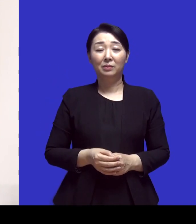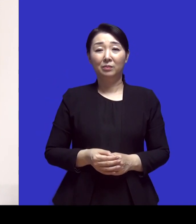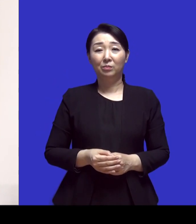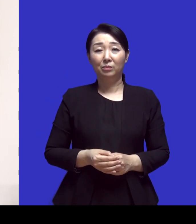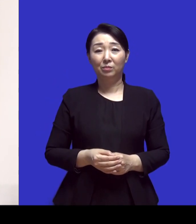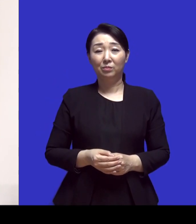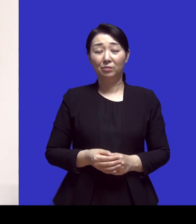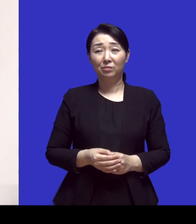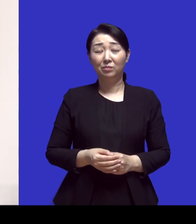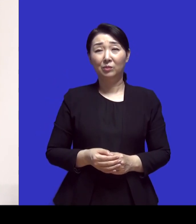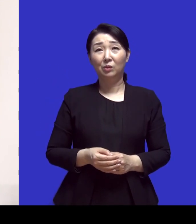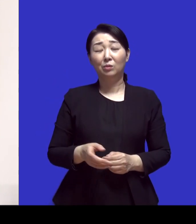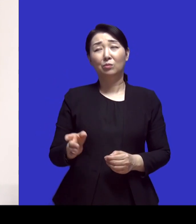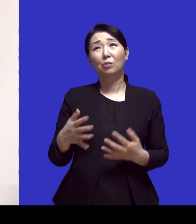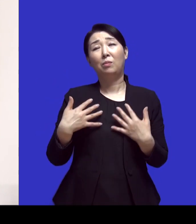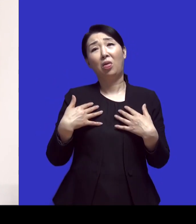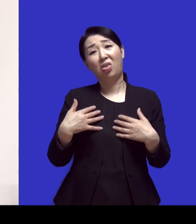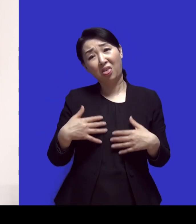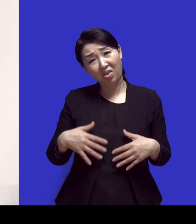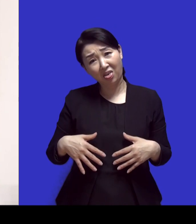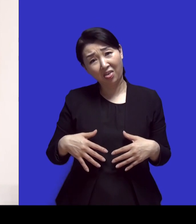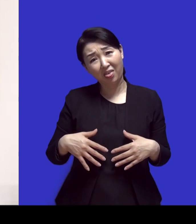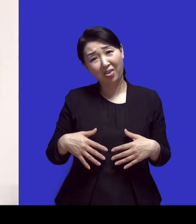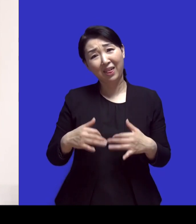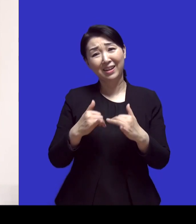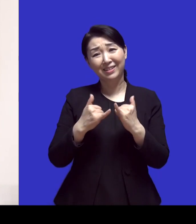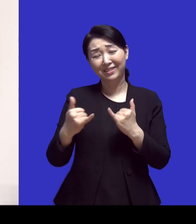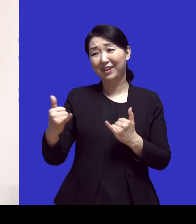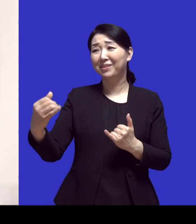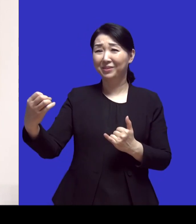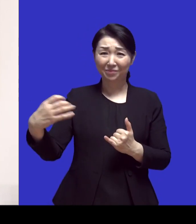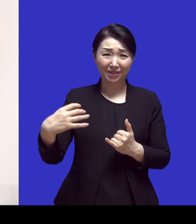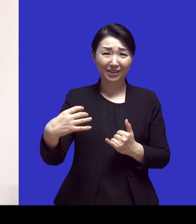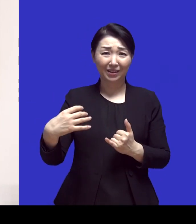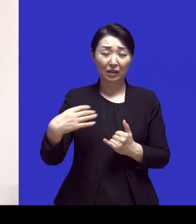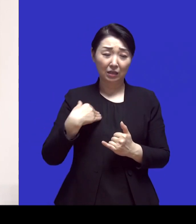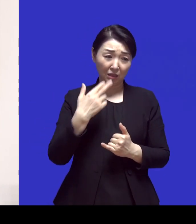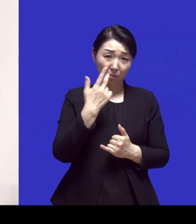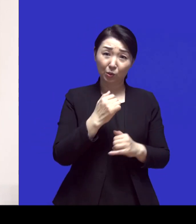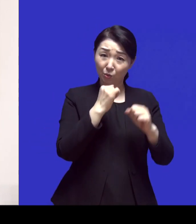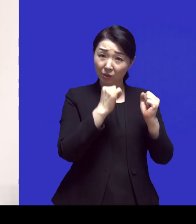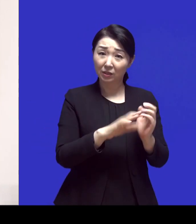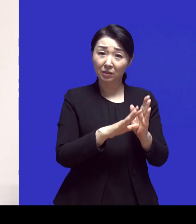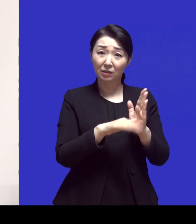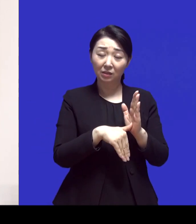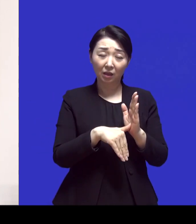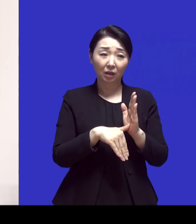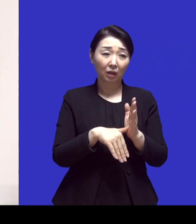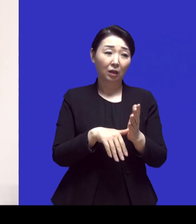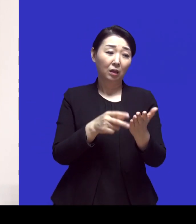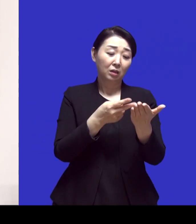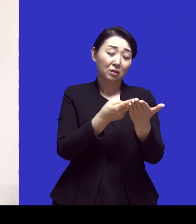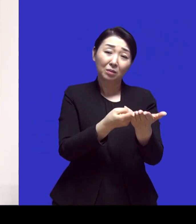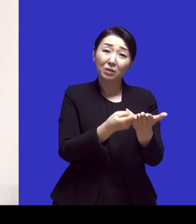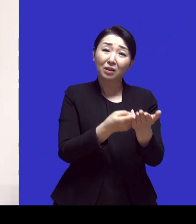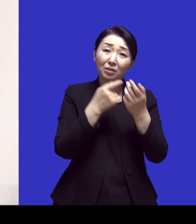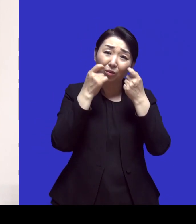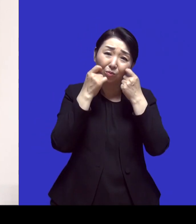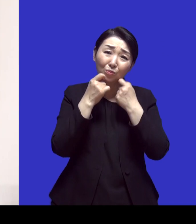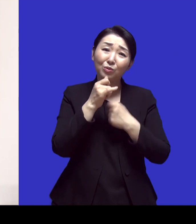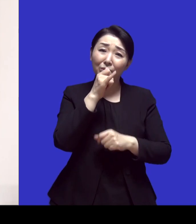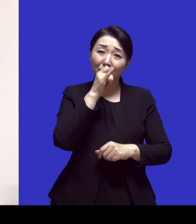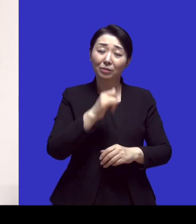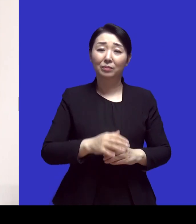좀 기가 빠진 사람 같아 제가 미국에 있을 때 침대에서 흘렸던 눈물이 있어요